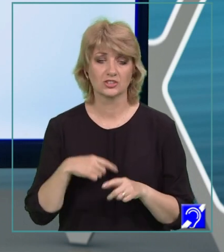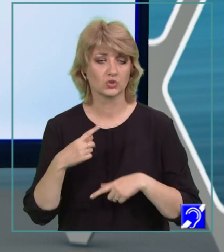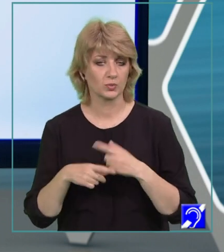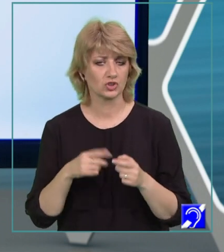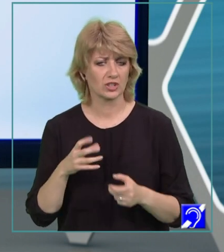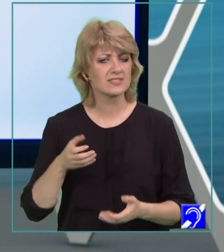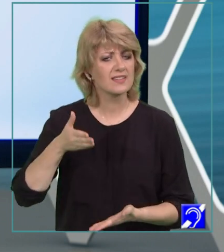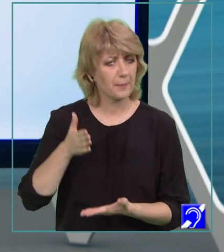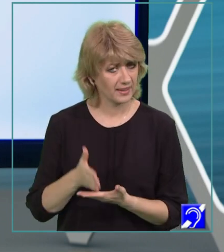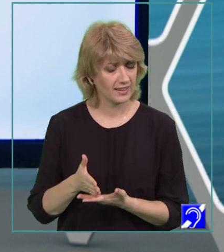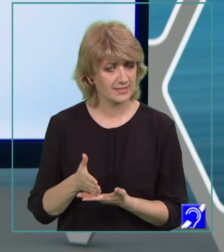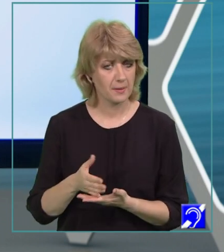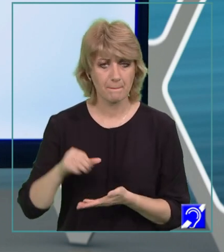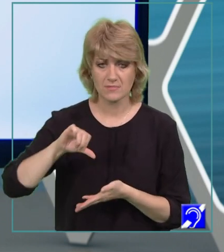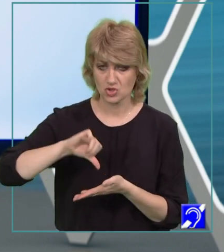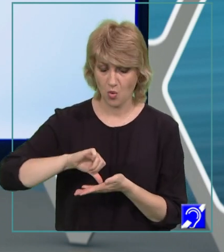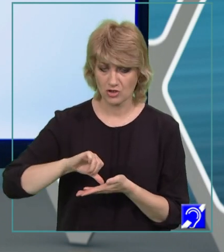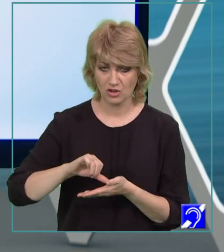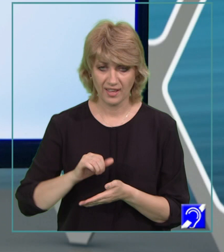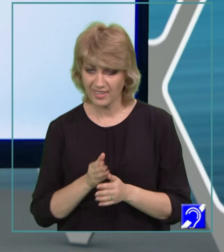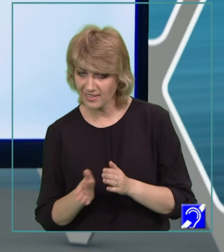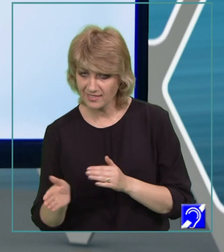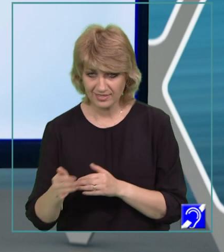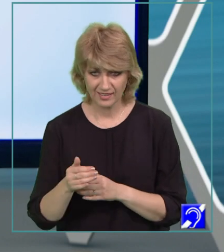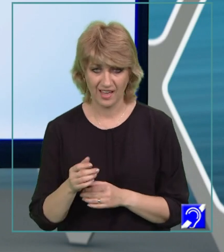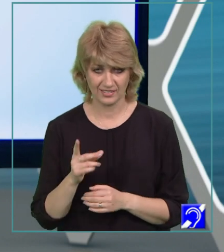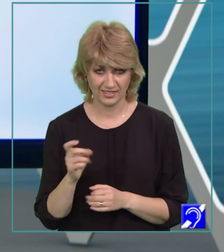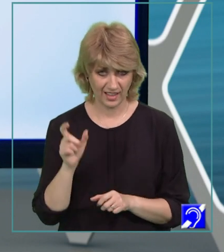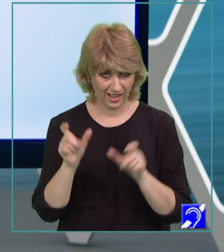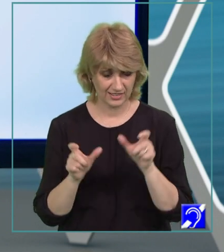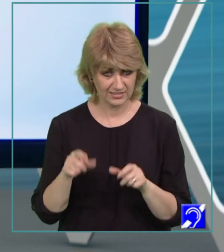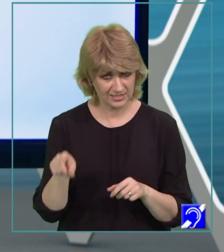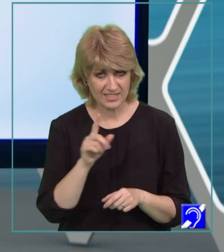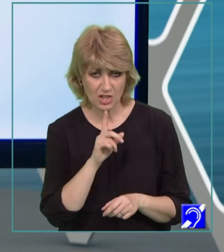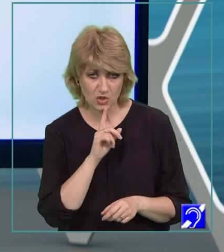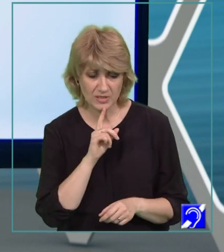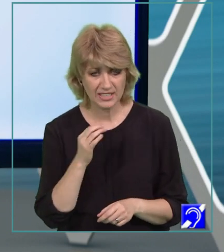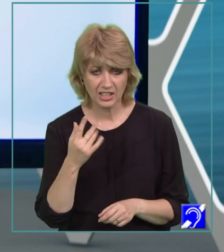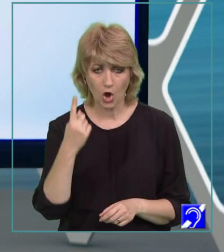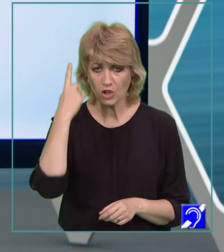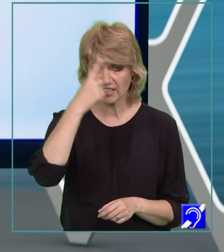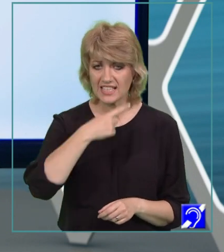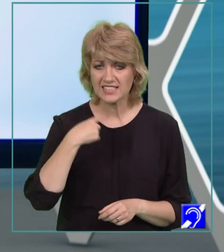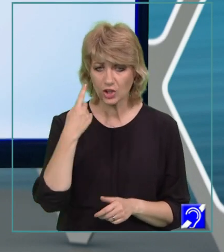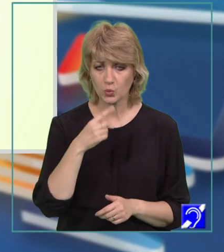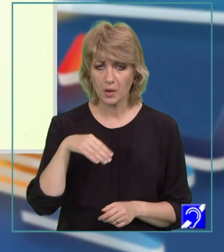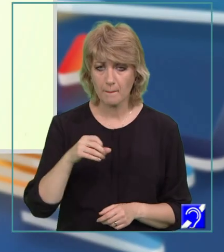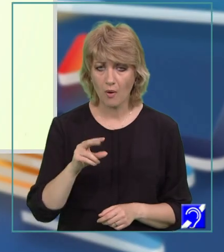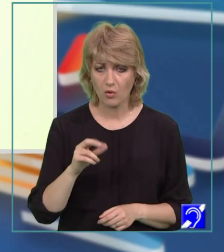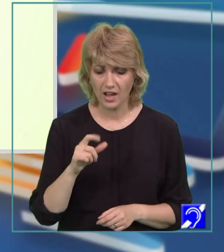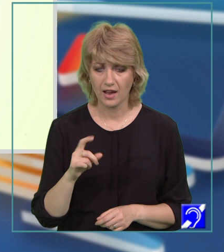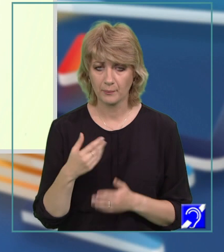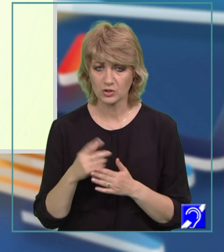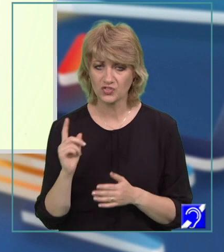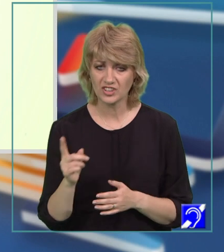stabiliți mijloacele indirecte de caracterizare, să numiți câte o trăsătură morală pentru fiecare dintre